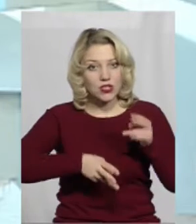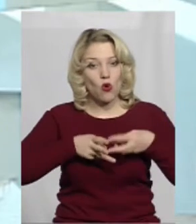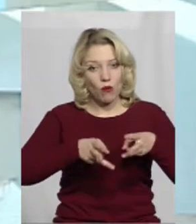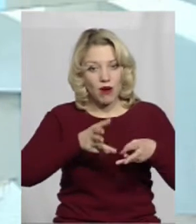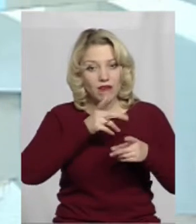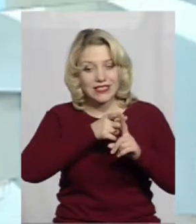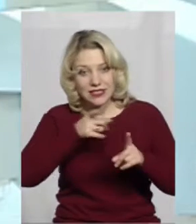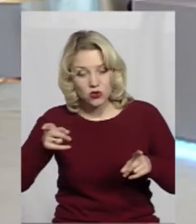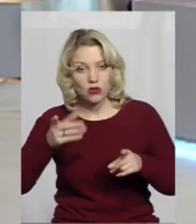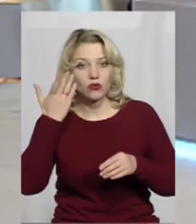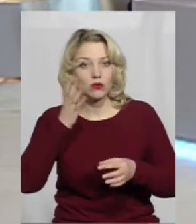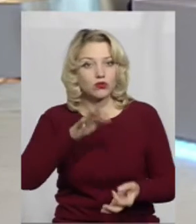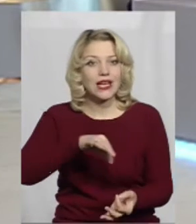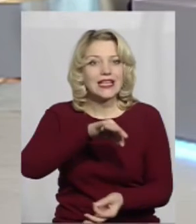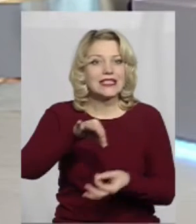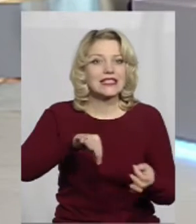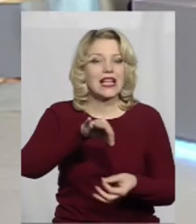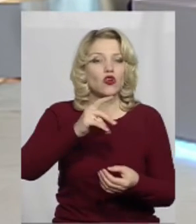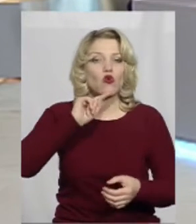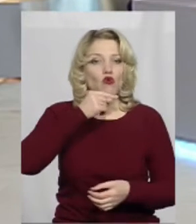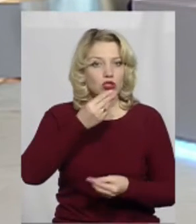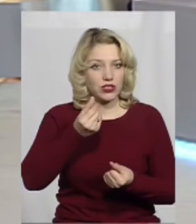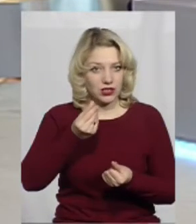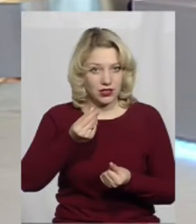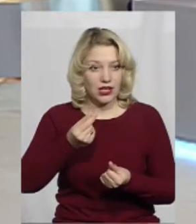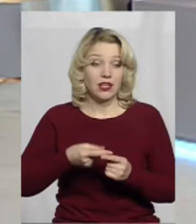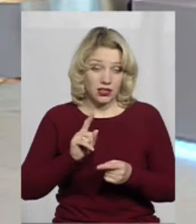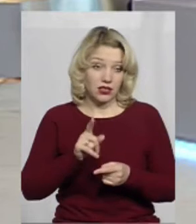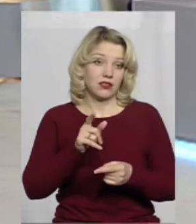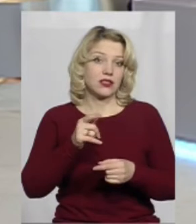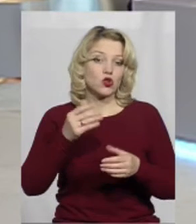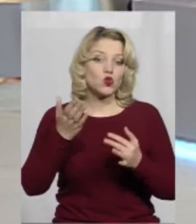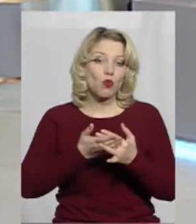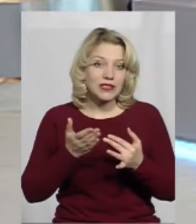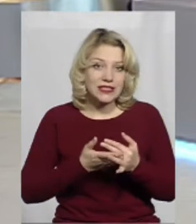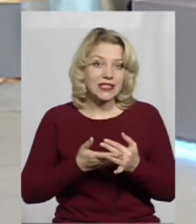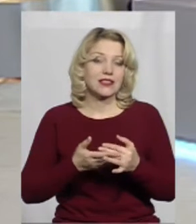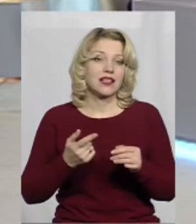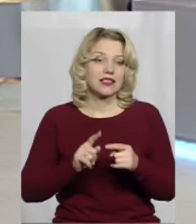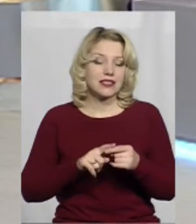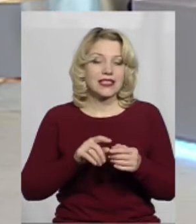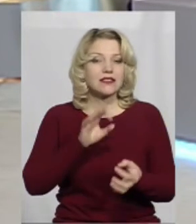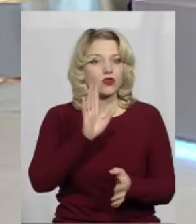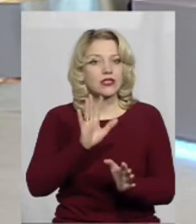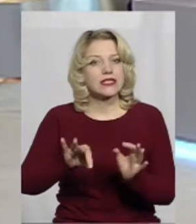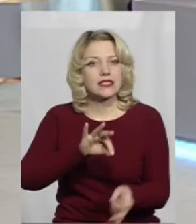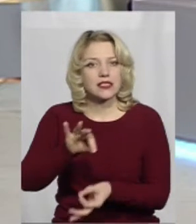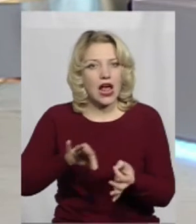залишки, будуть зекономлені кошти відповідні, залишки субсидії, залишки субсидії, ще раз підкреслюю,